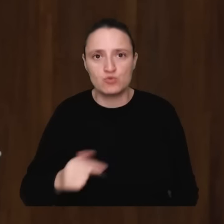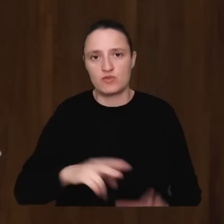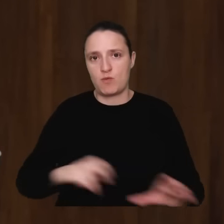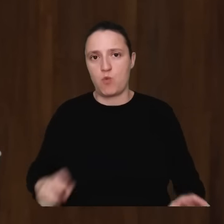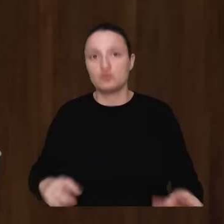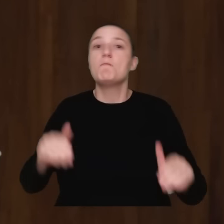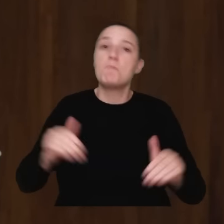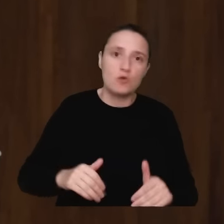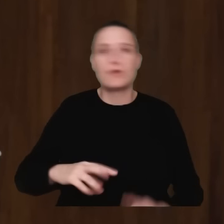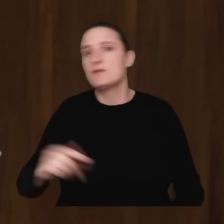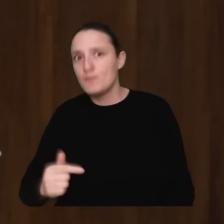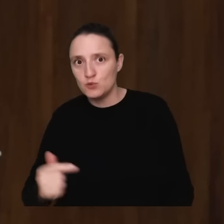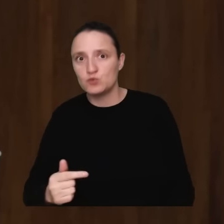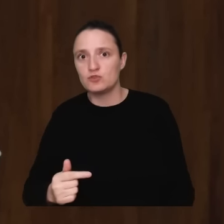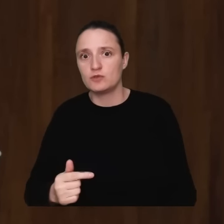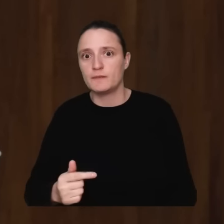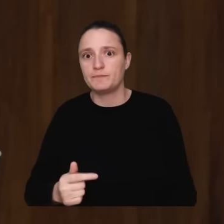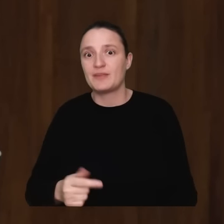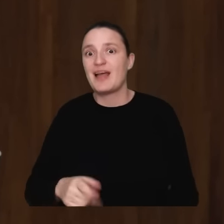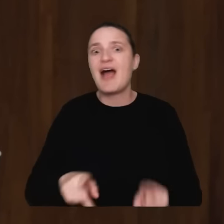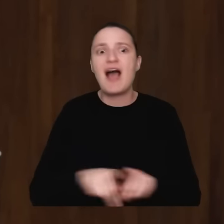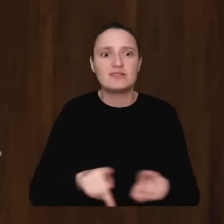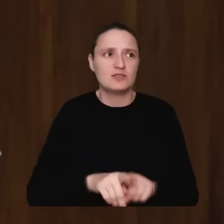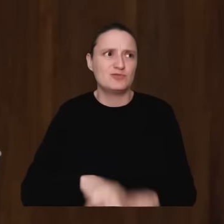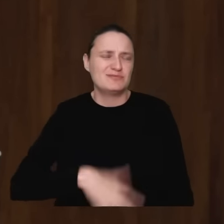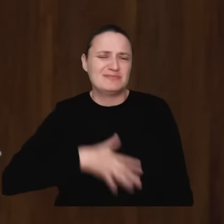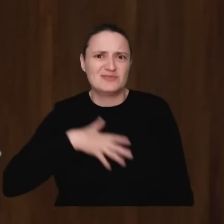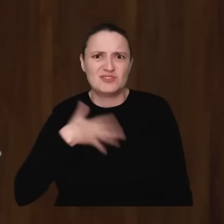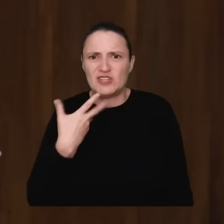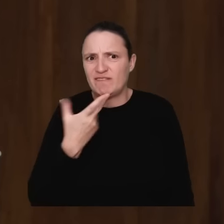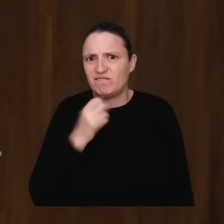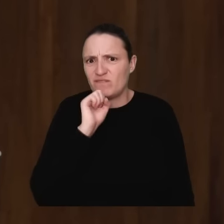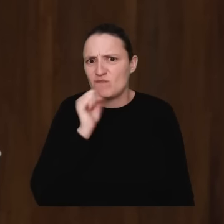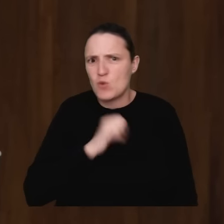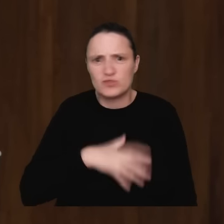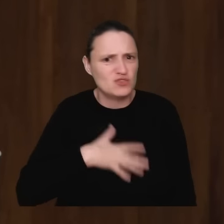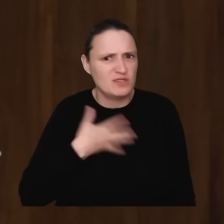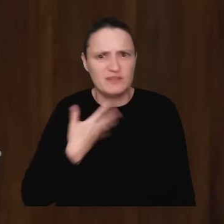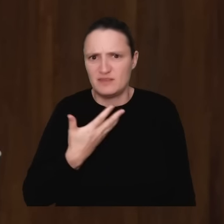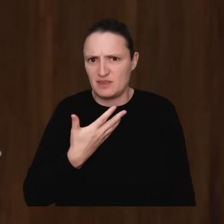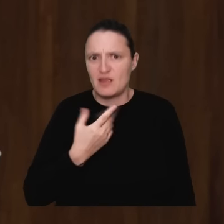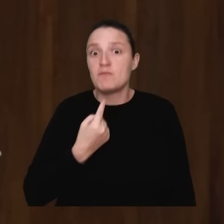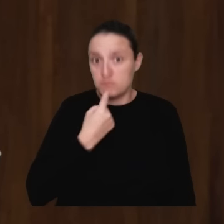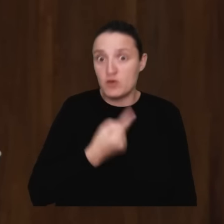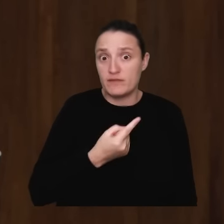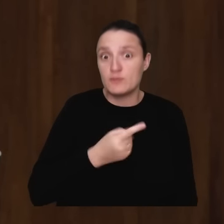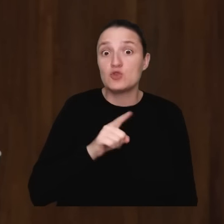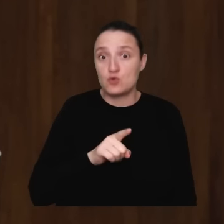obowiązku. A już zupełnym kuriozum i nie waham się użyć tego słowa jest zarzut